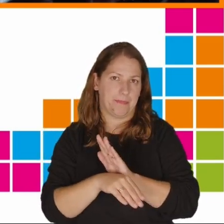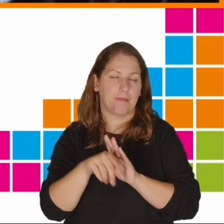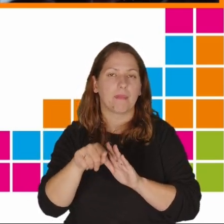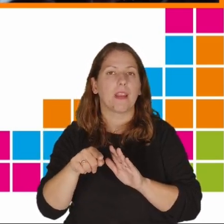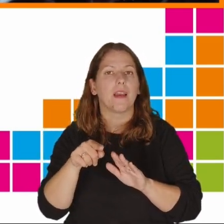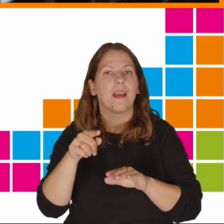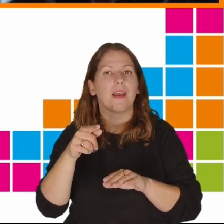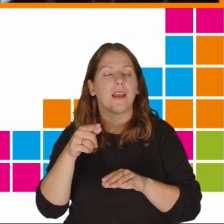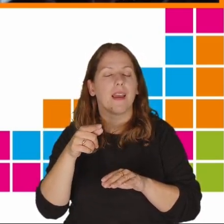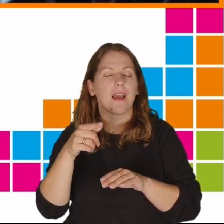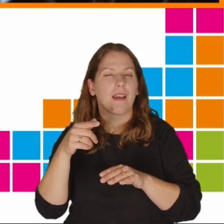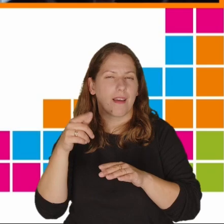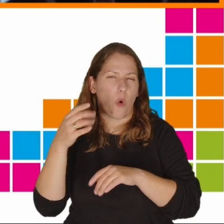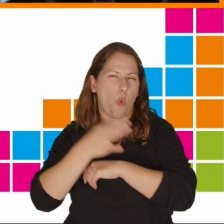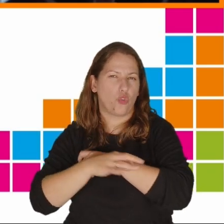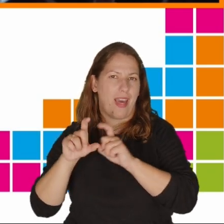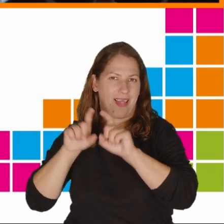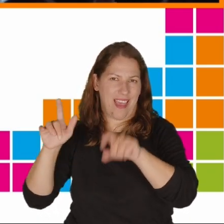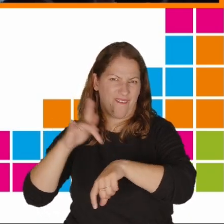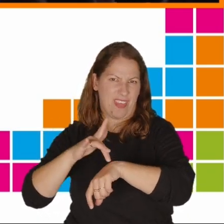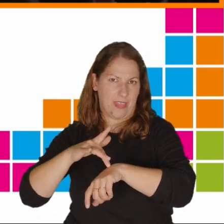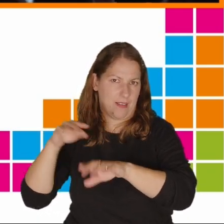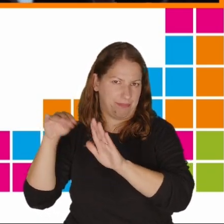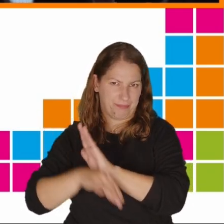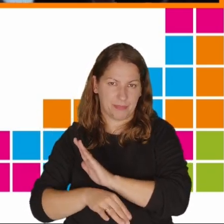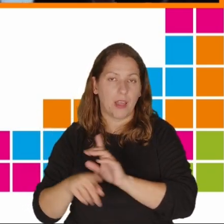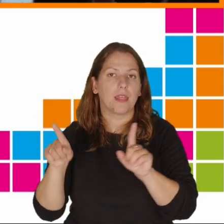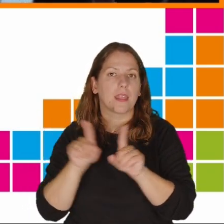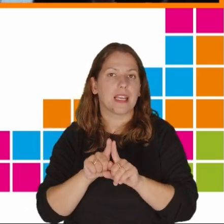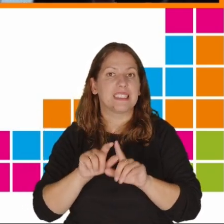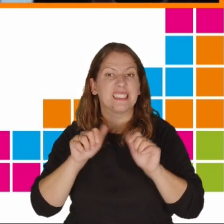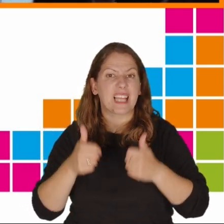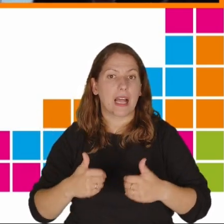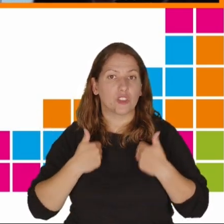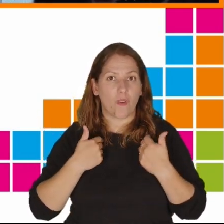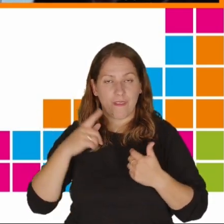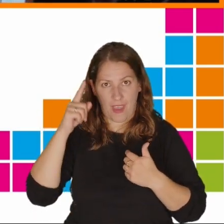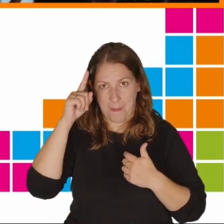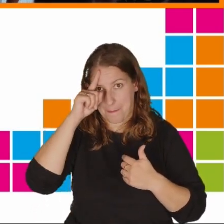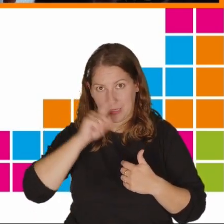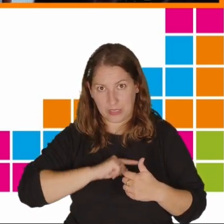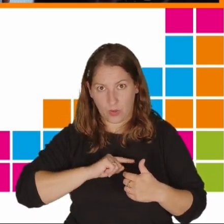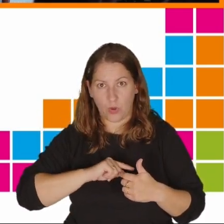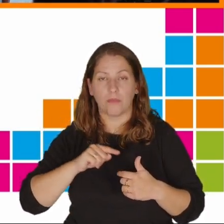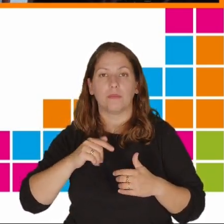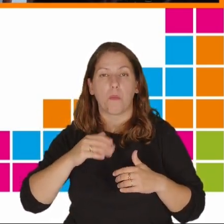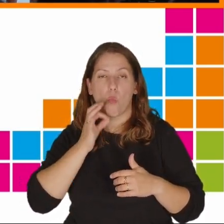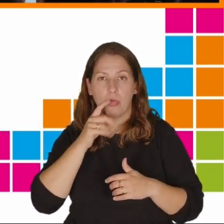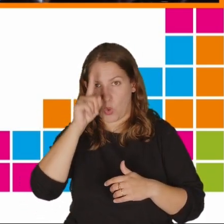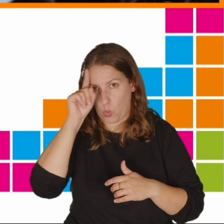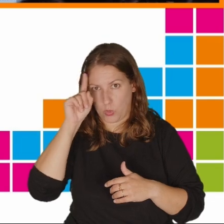akademickich, ale także pogorszenie się stanu zdrowia psychicznego młodych ludzi.